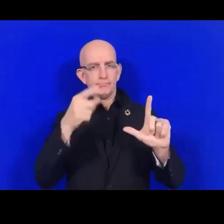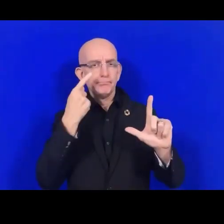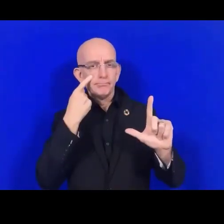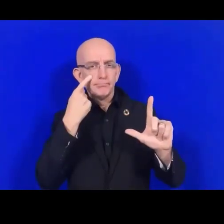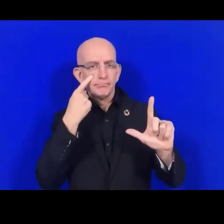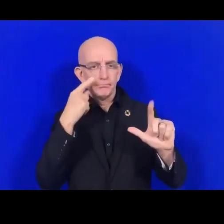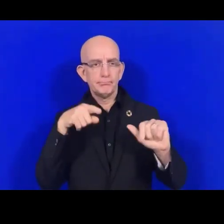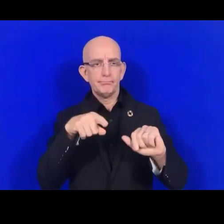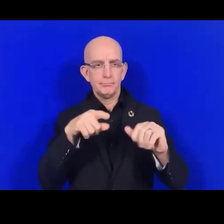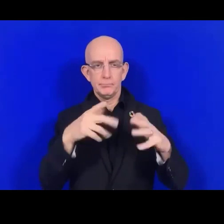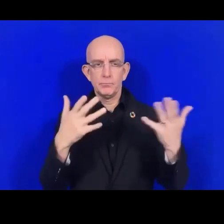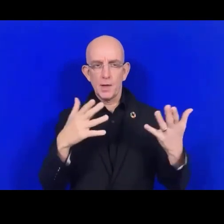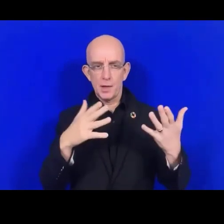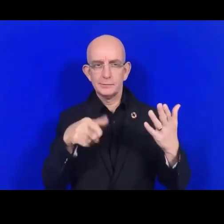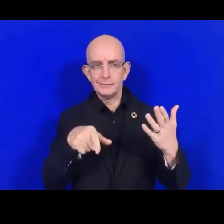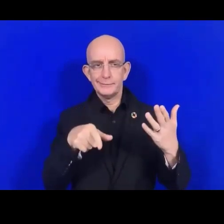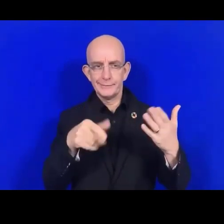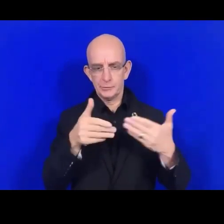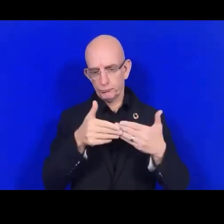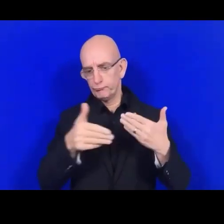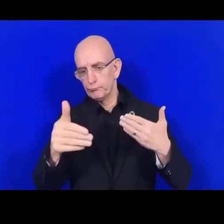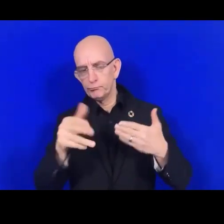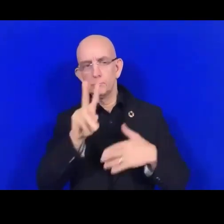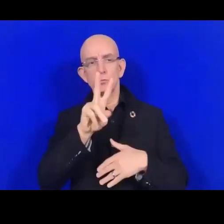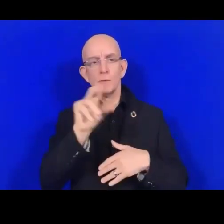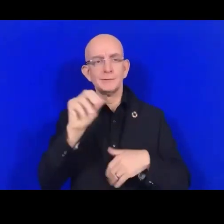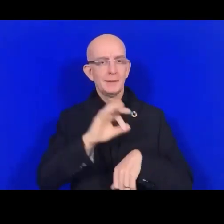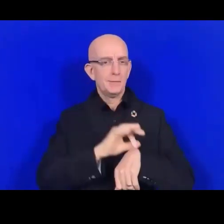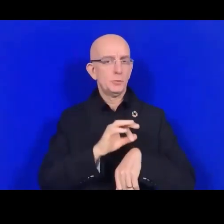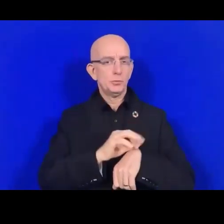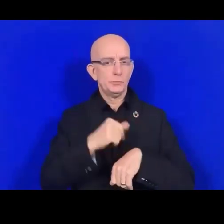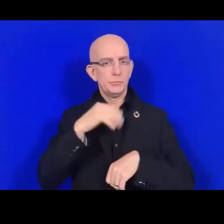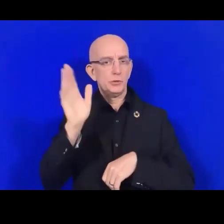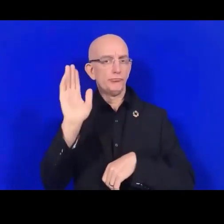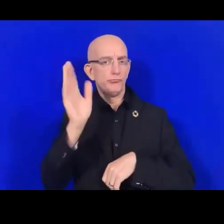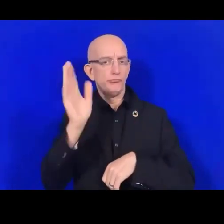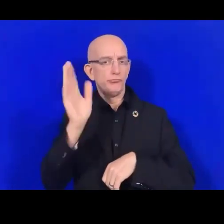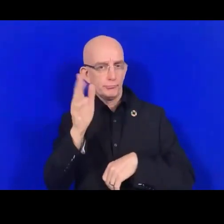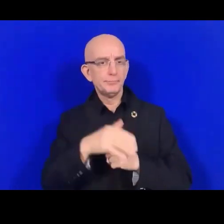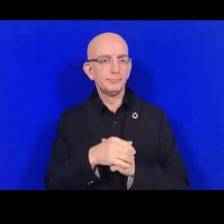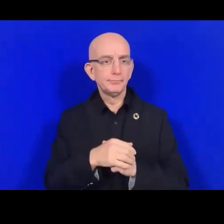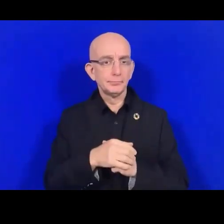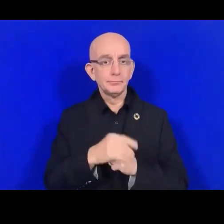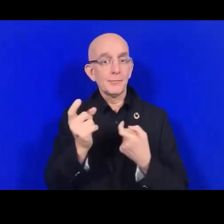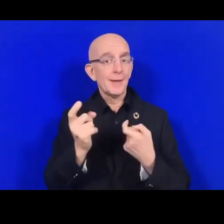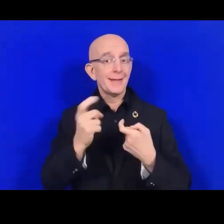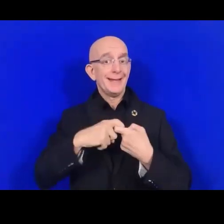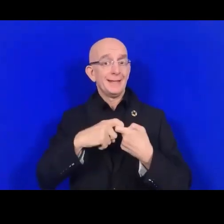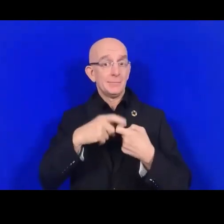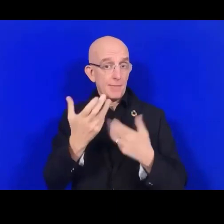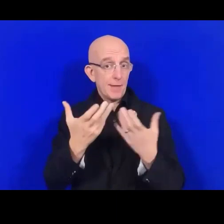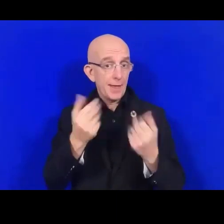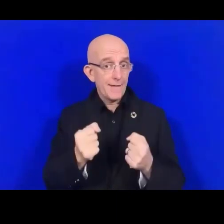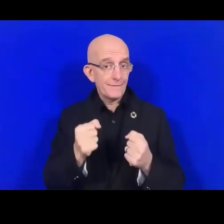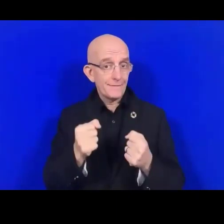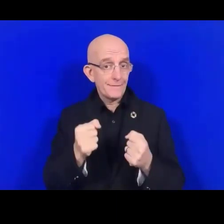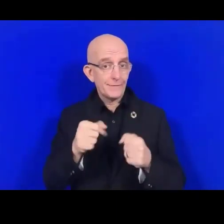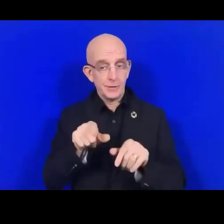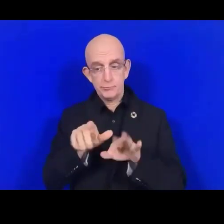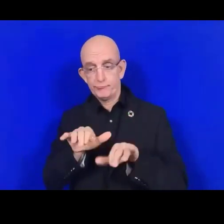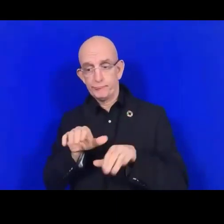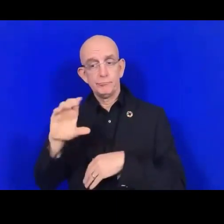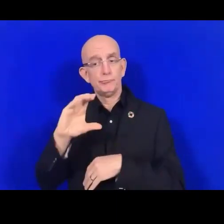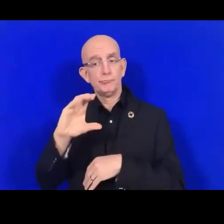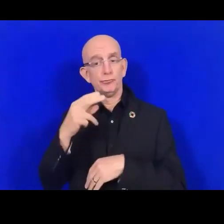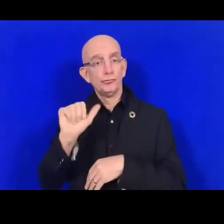discussion. pouvez télécharger le tableau de bord et nous allons parler de cela. L'annexe du tableau de